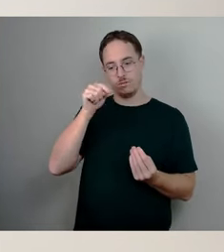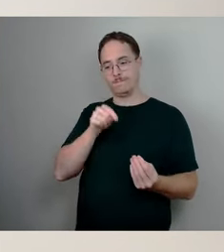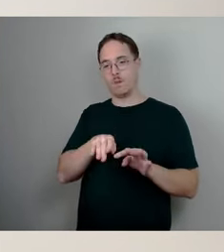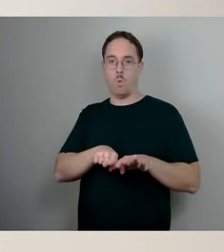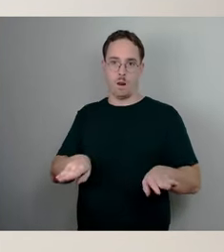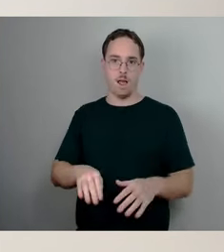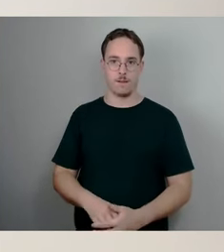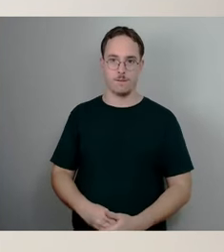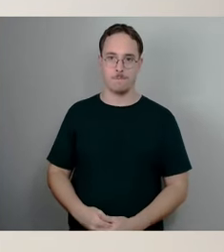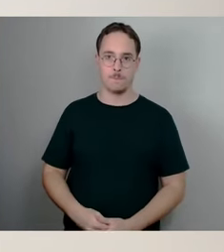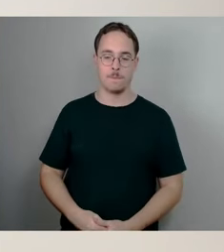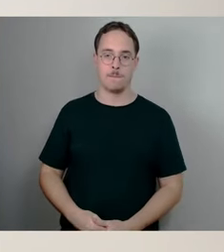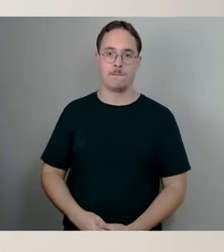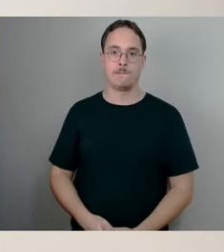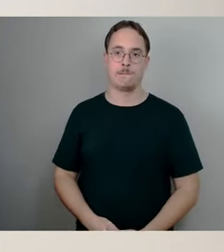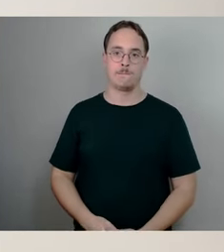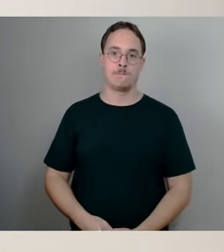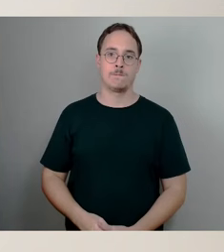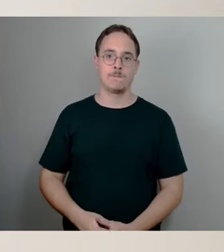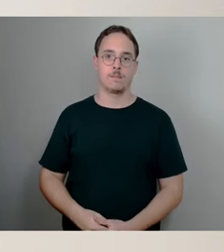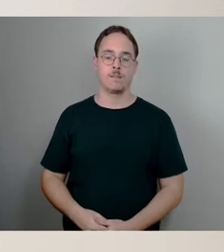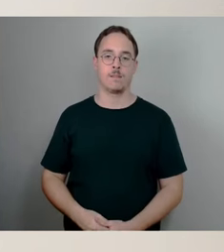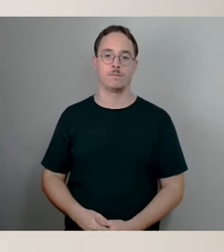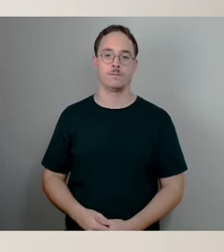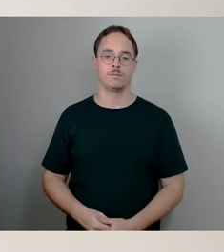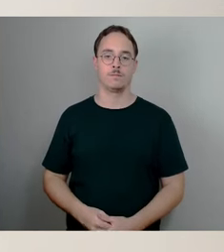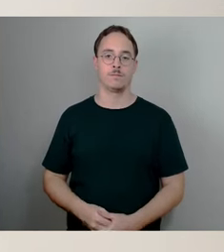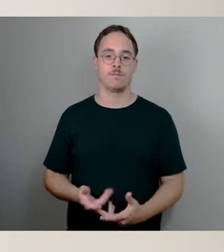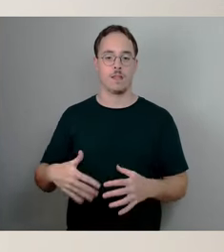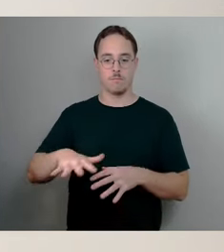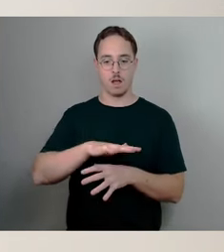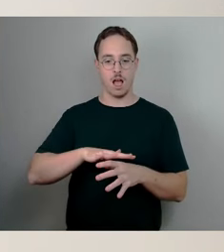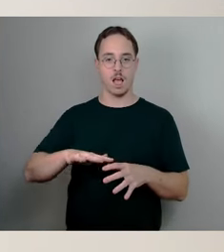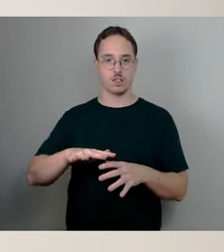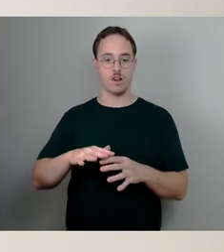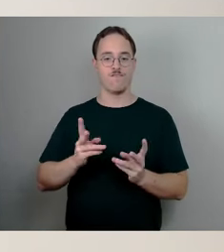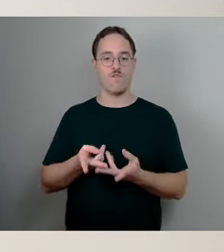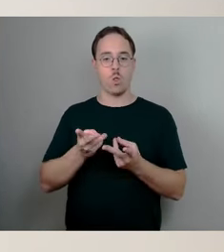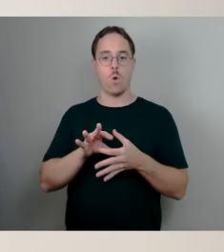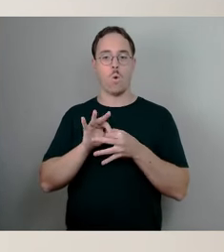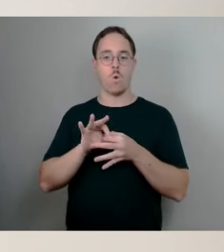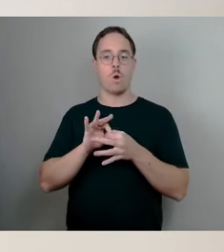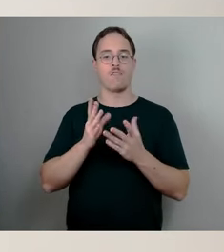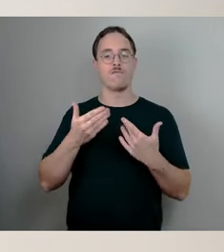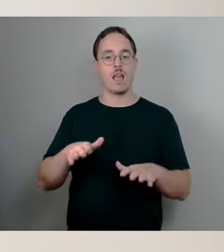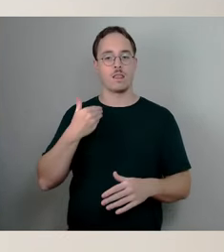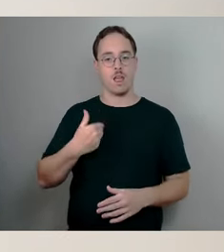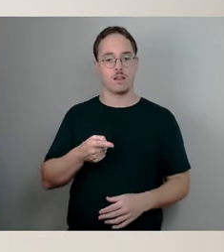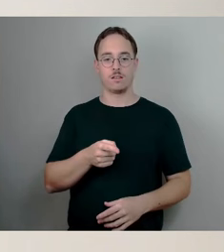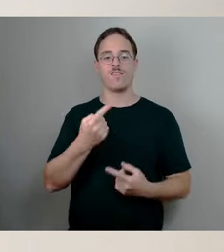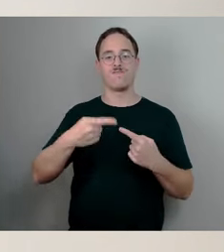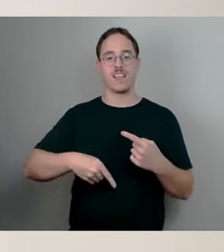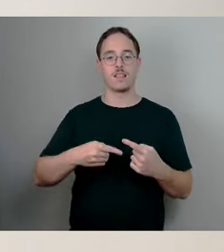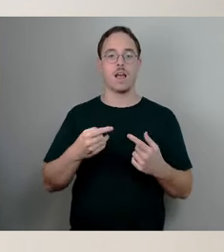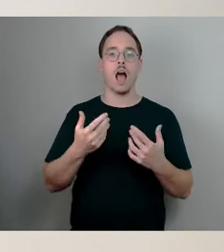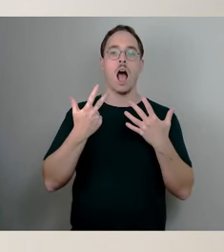freien Trägern im Status quo 8 Millionen Euro. Und dort muss das eine Entscheidung geben. Und das wird die auch geben,